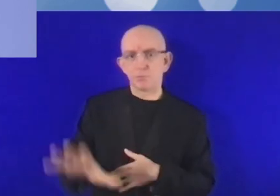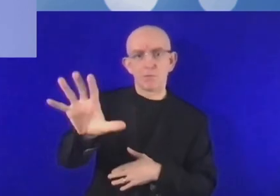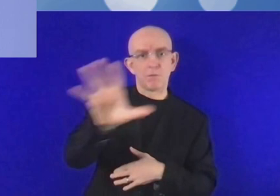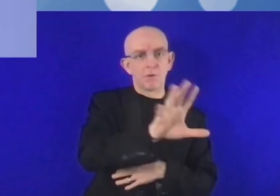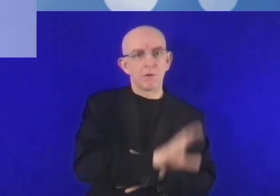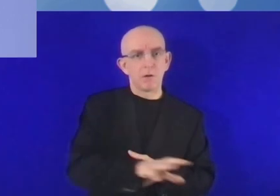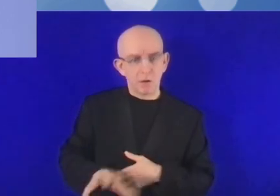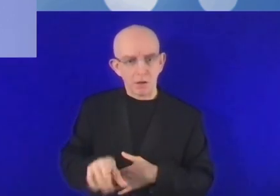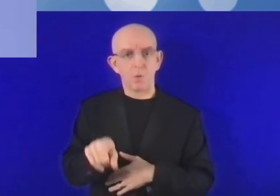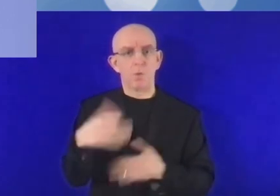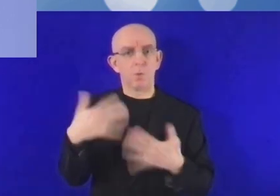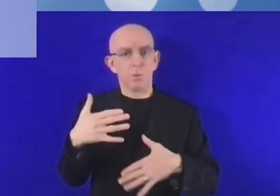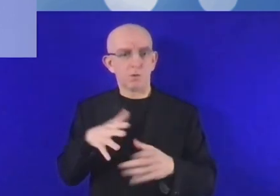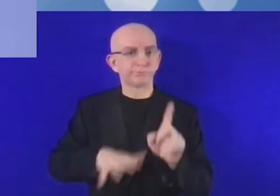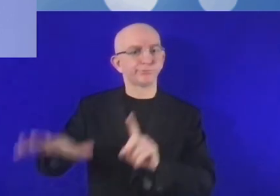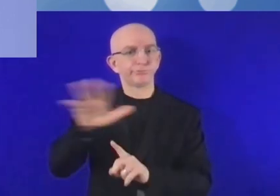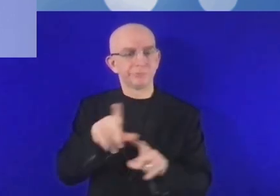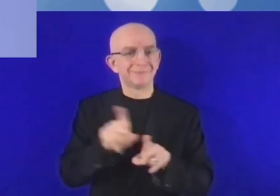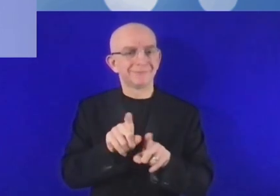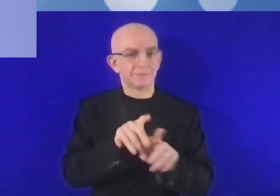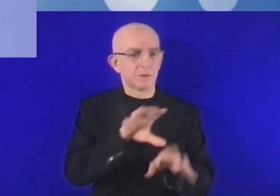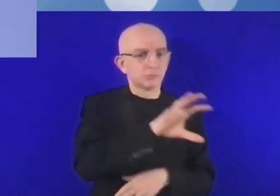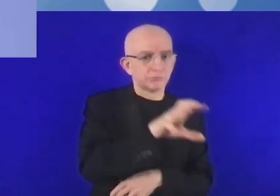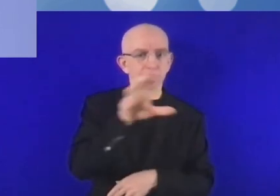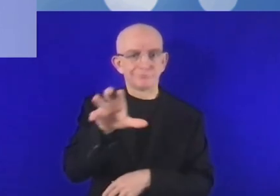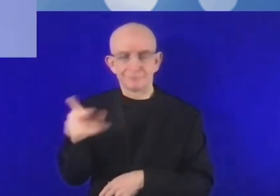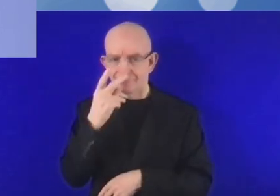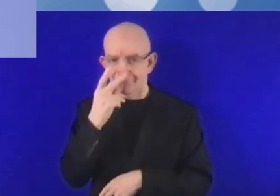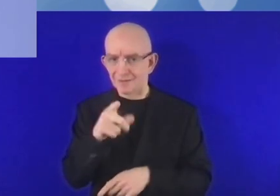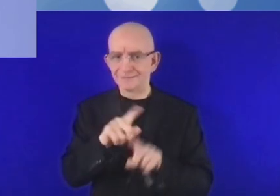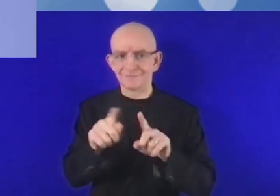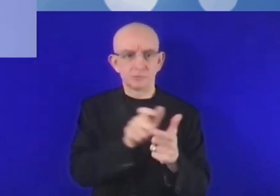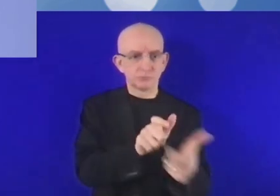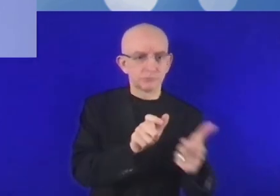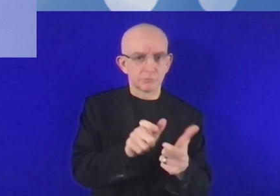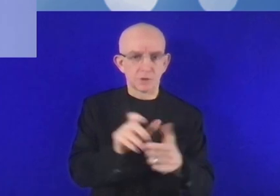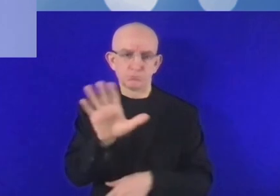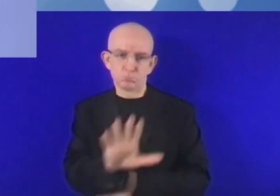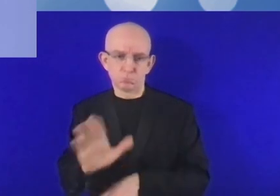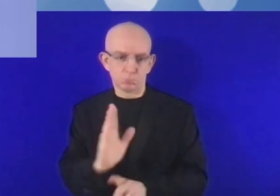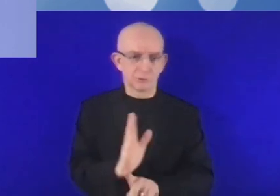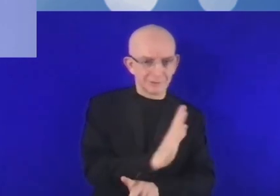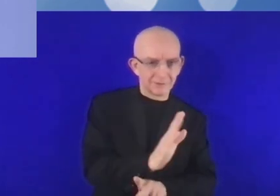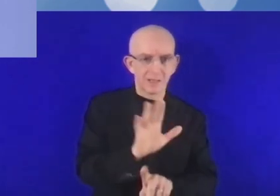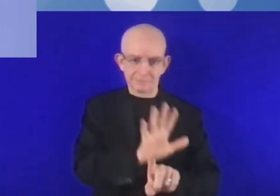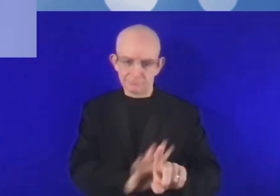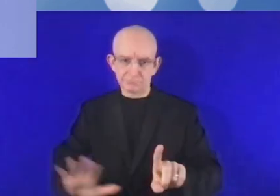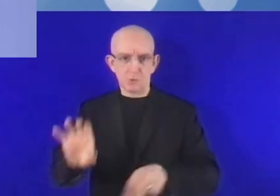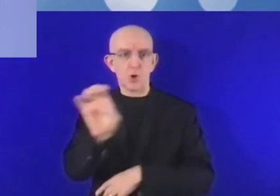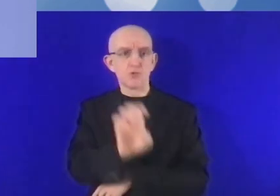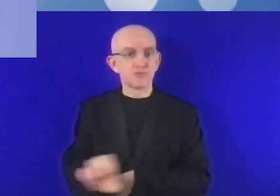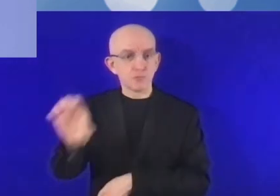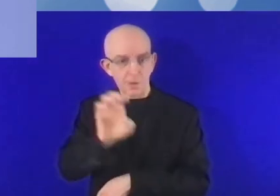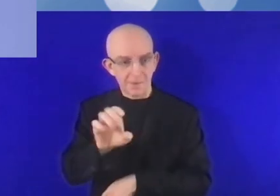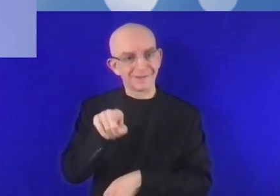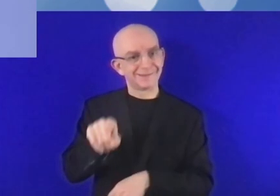numérisation dans diverses régions du monde et sur divers secteurs. Dans divers Etats membres, nous